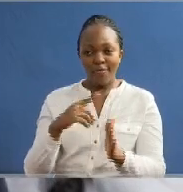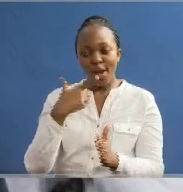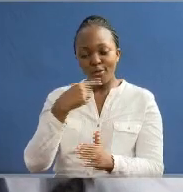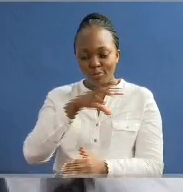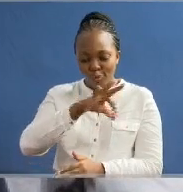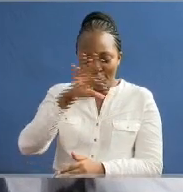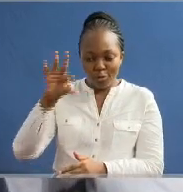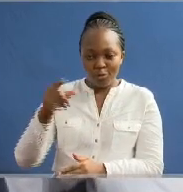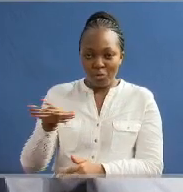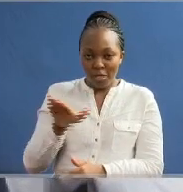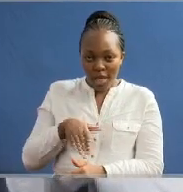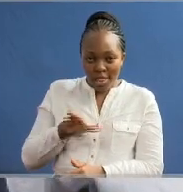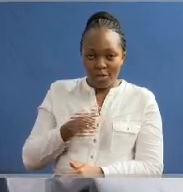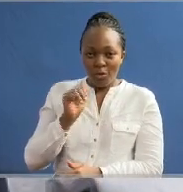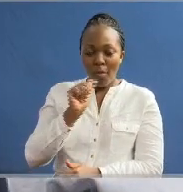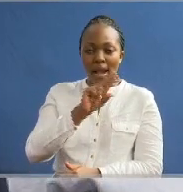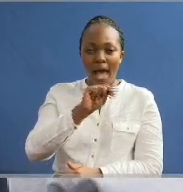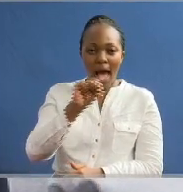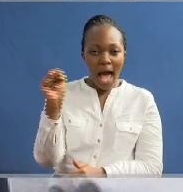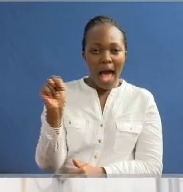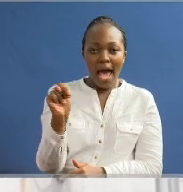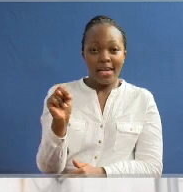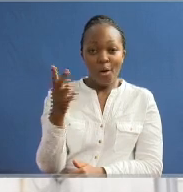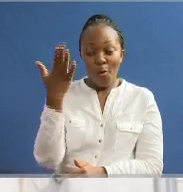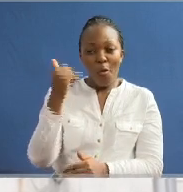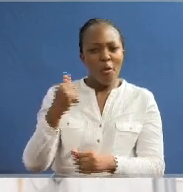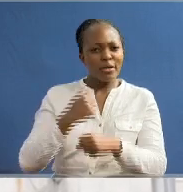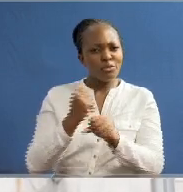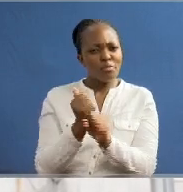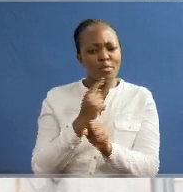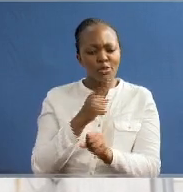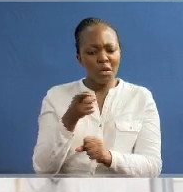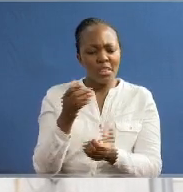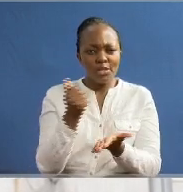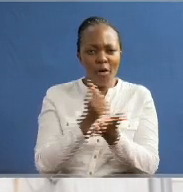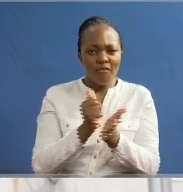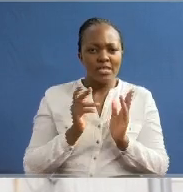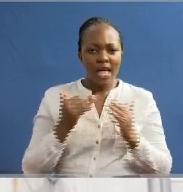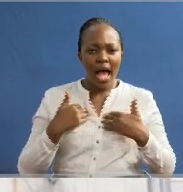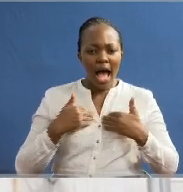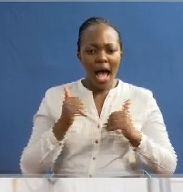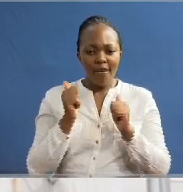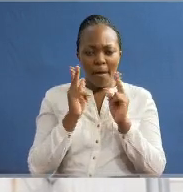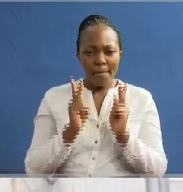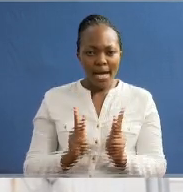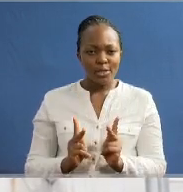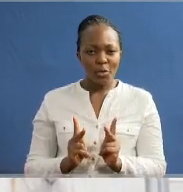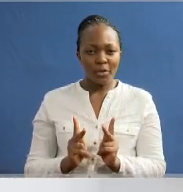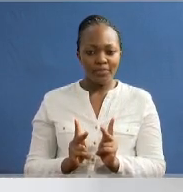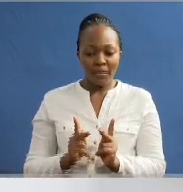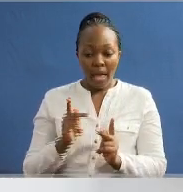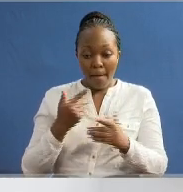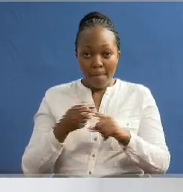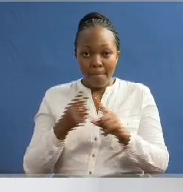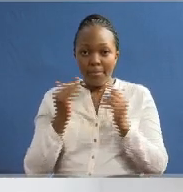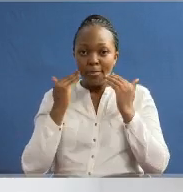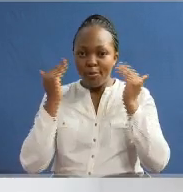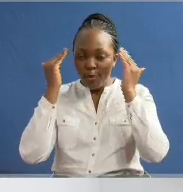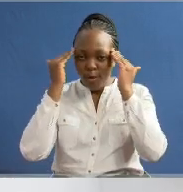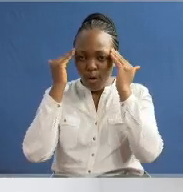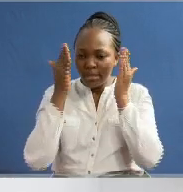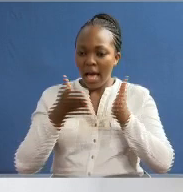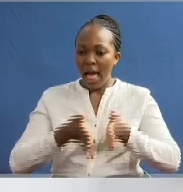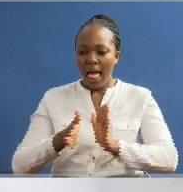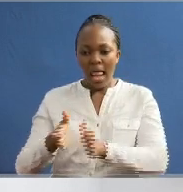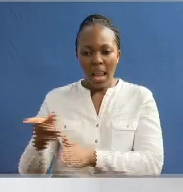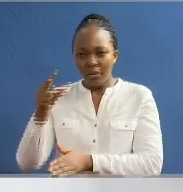muwezo wa januari mwaka huu, ilikuziba pengu lo wacho wazi, pahada ya makamia kumzu ya Songko kurejia fisini kuendeleza shuguli zaki kama